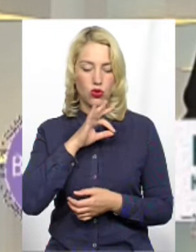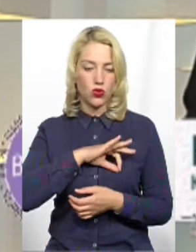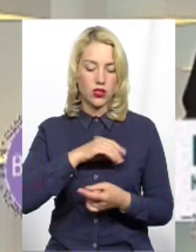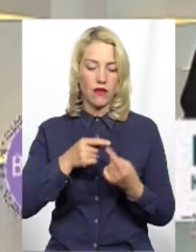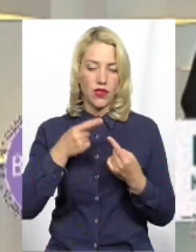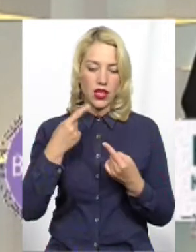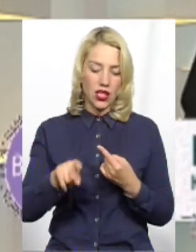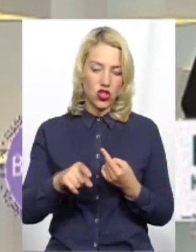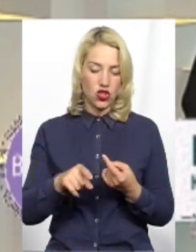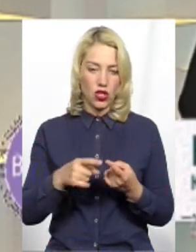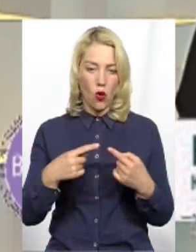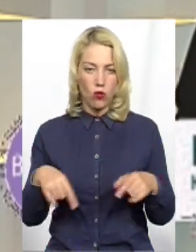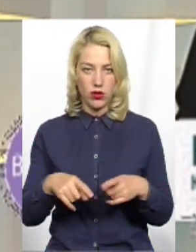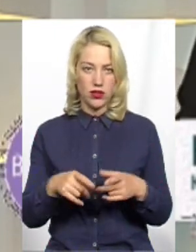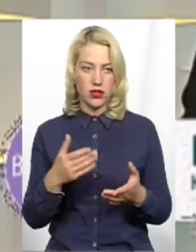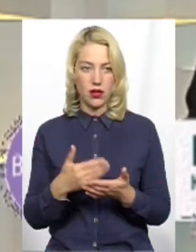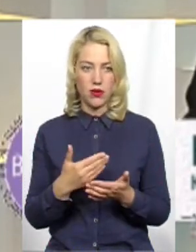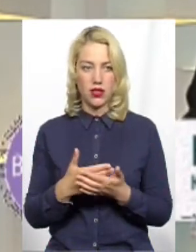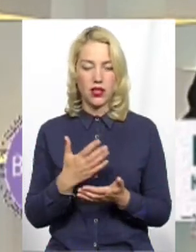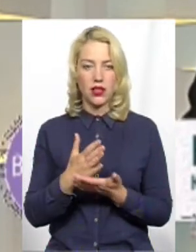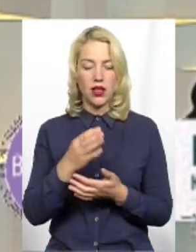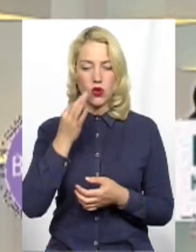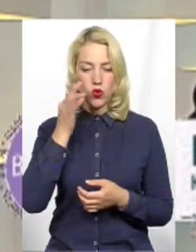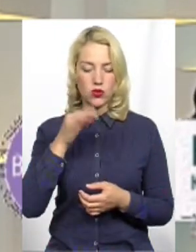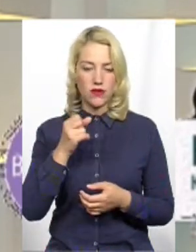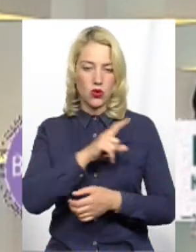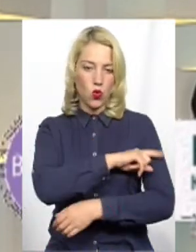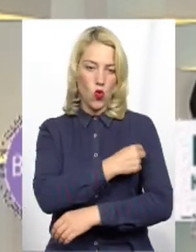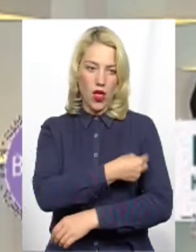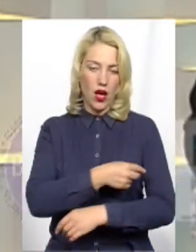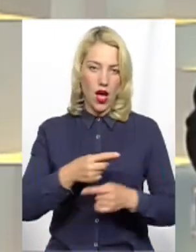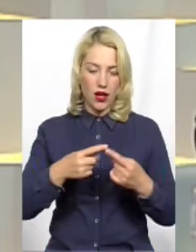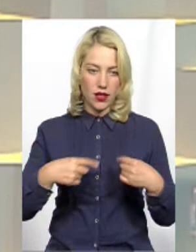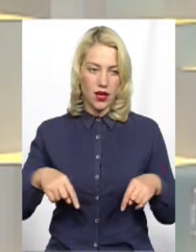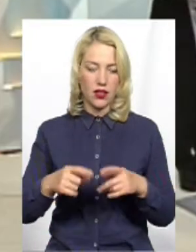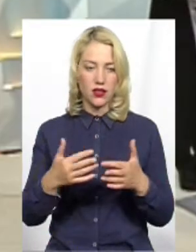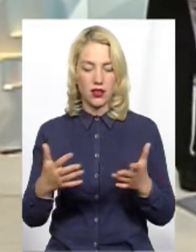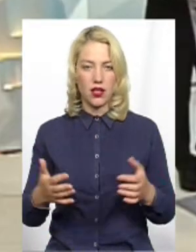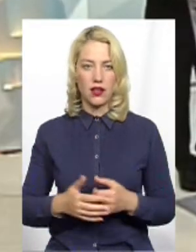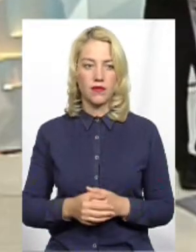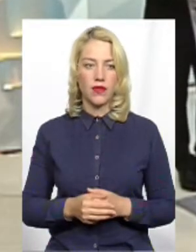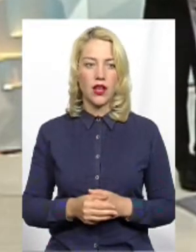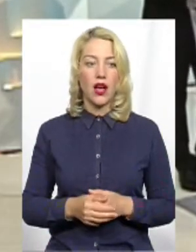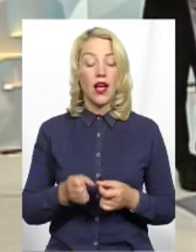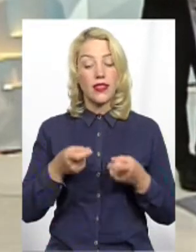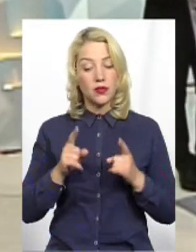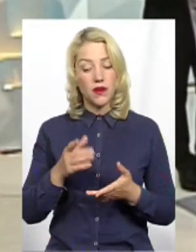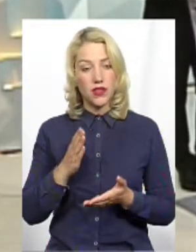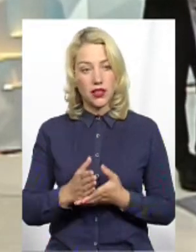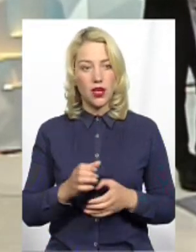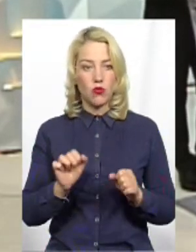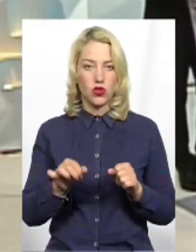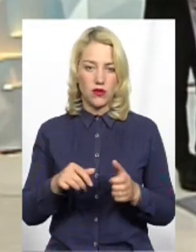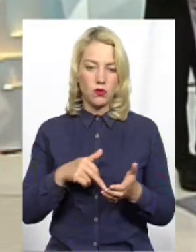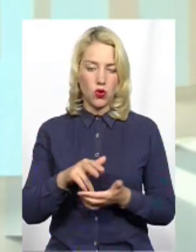якійсь іншій області, або є досвід в лікарнях і таке Але, насправді, зараз це і є можливість проходити альтернативну